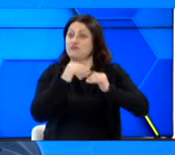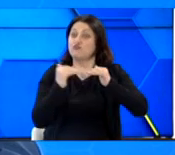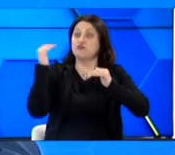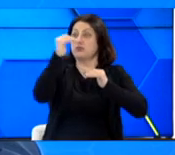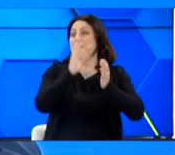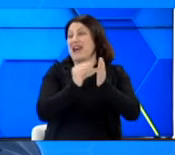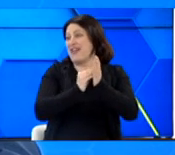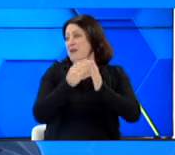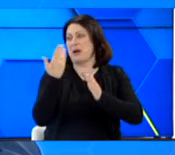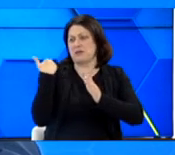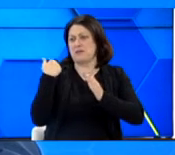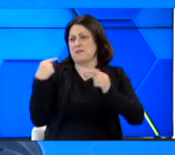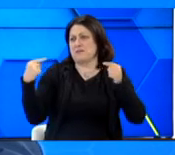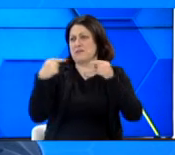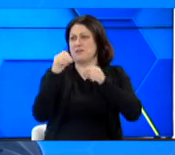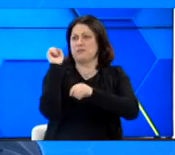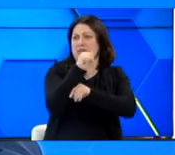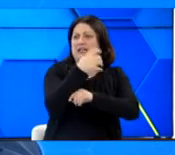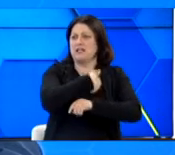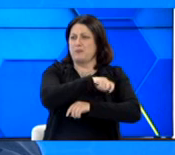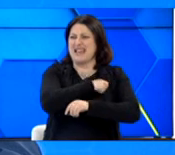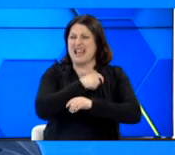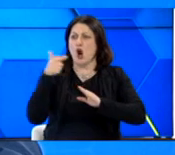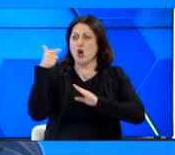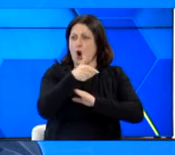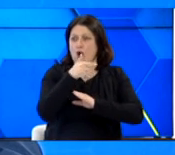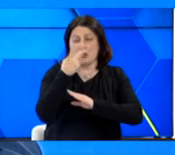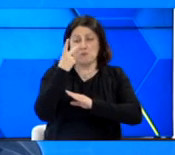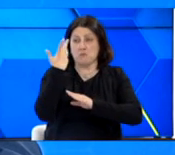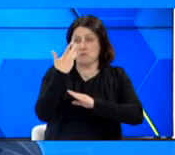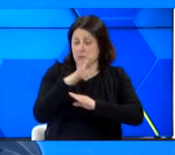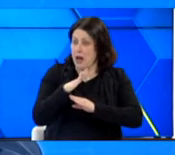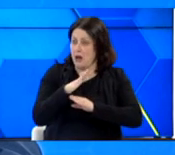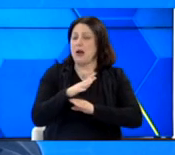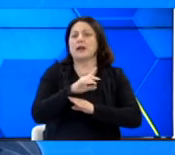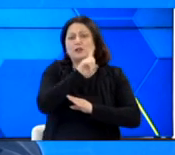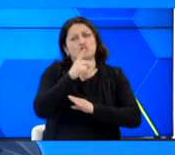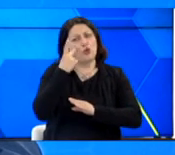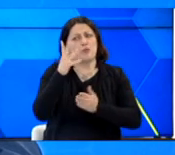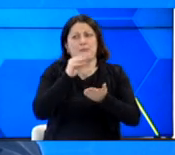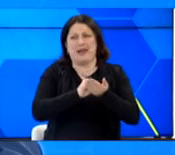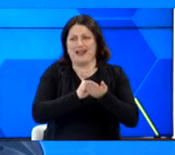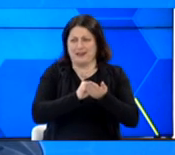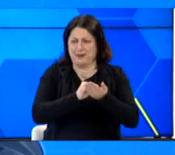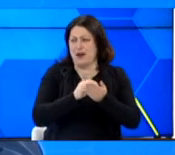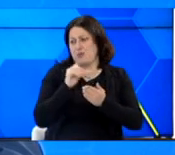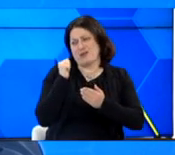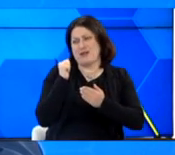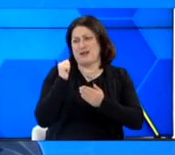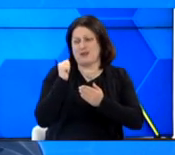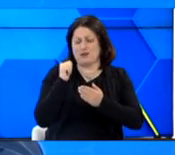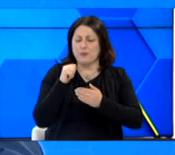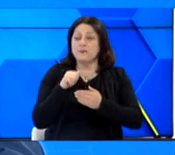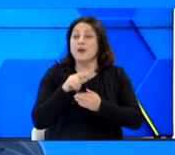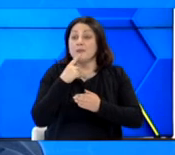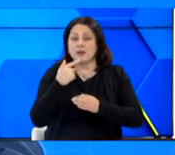κόντρα στην Ισπανία και το είδαμε χθες, αν μπορούμε και στην πορεία θα το ξαναδούμε από το χθεσινό μας βίντεο.